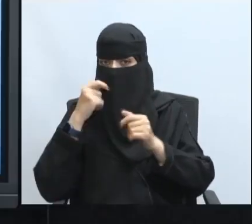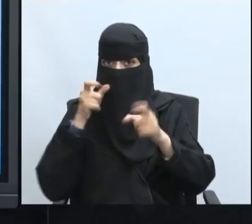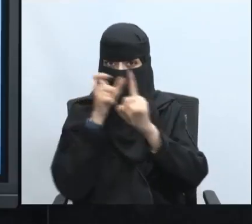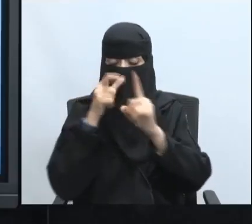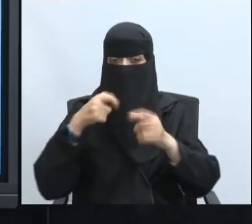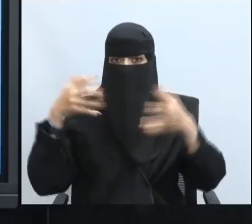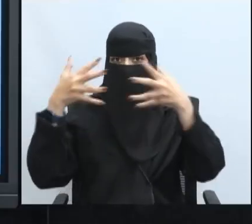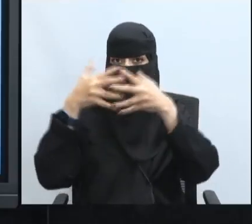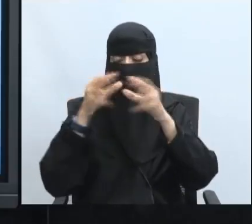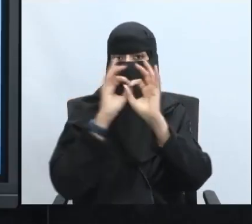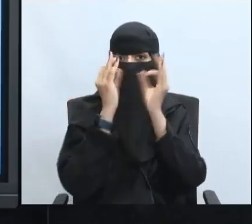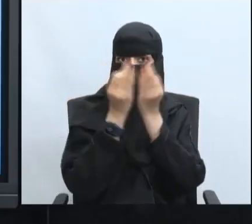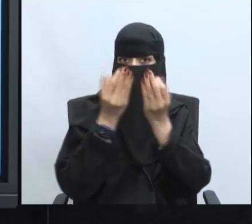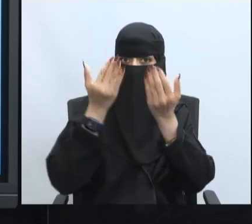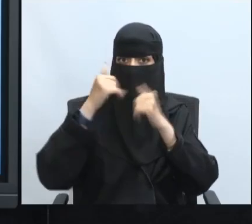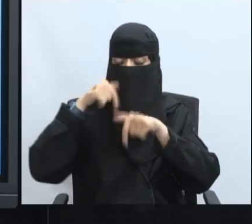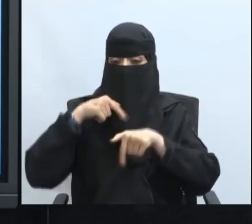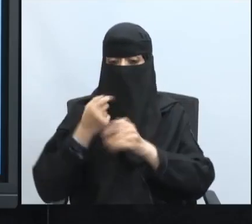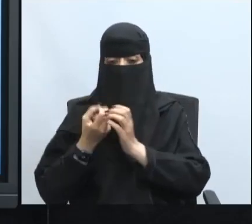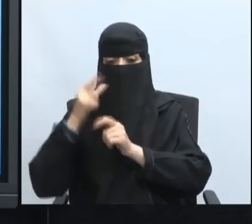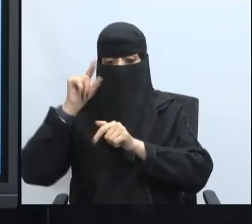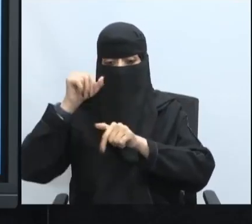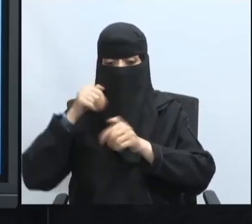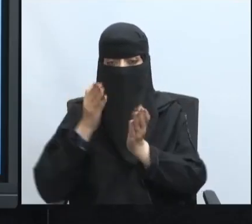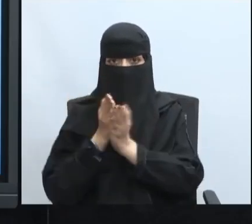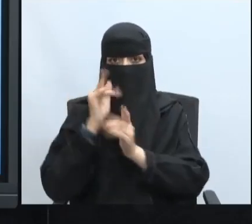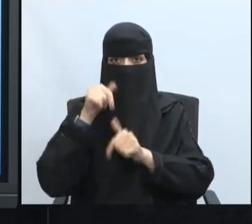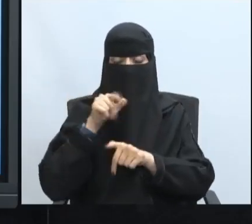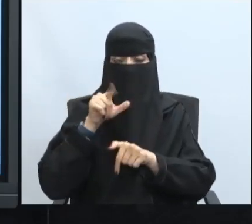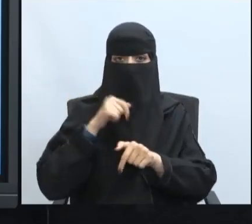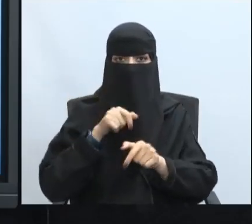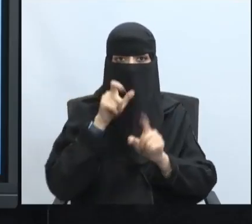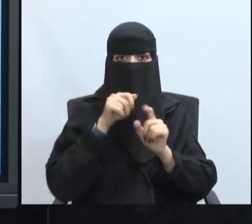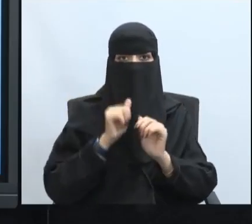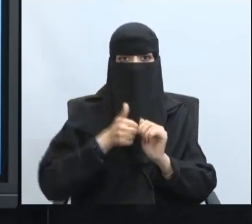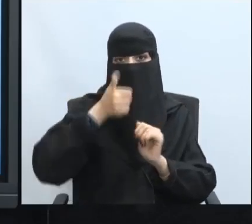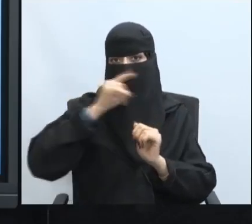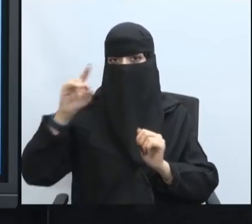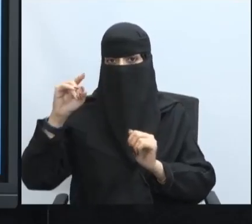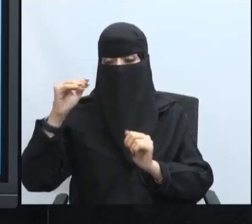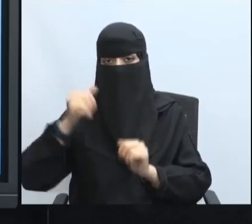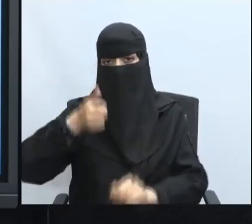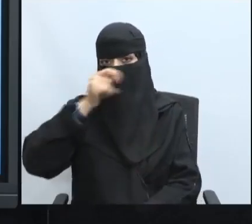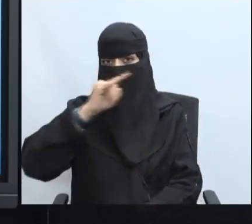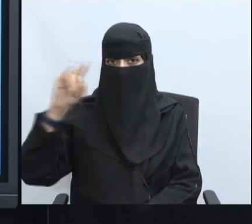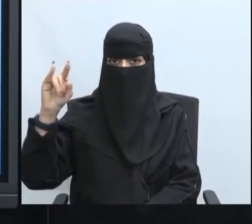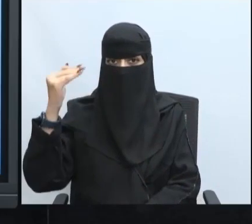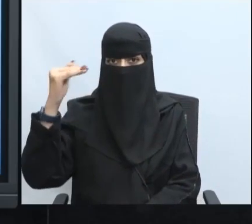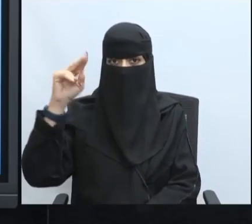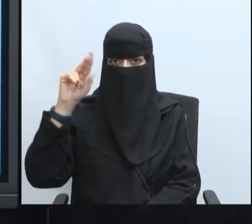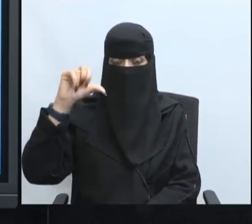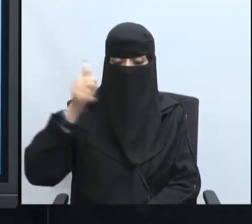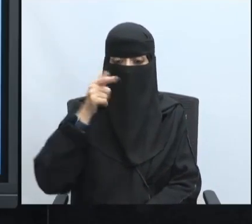المجتمعية أيضا مبدعين طريقة الاحتواء ننتقل